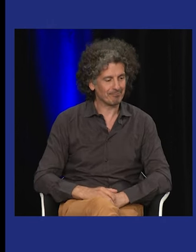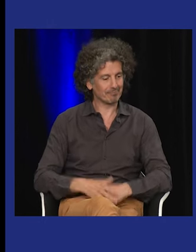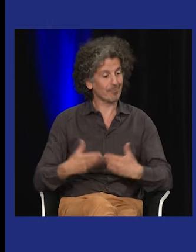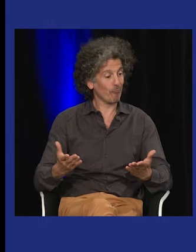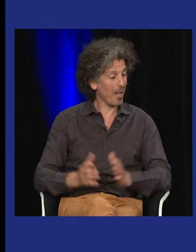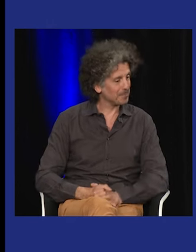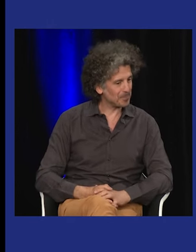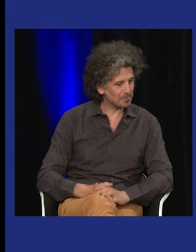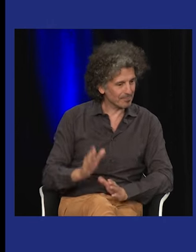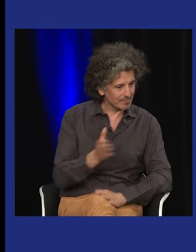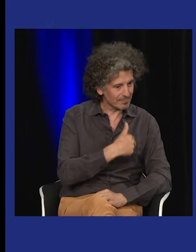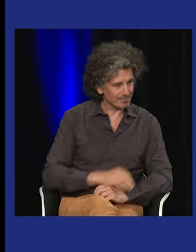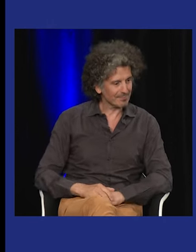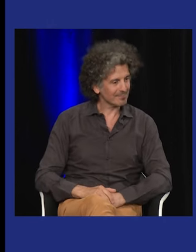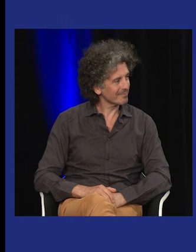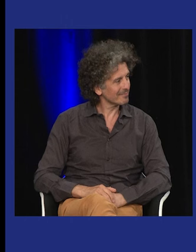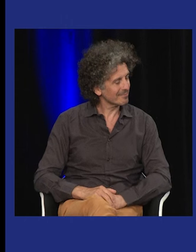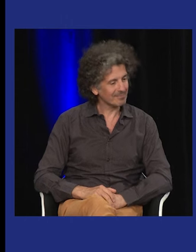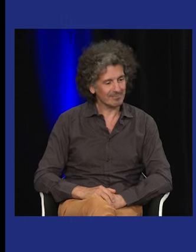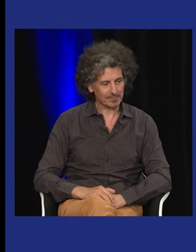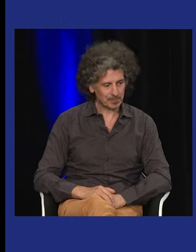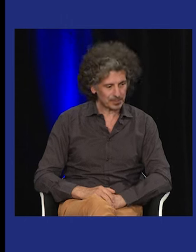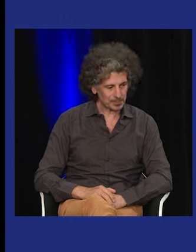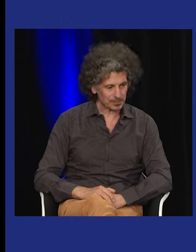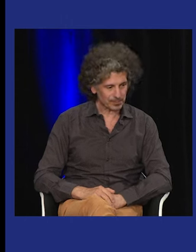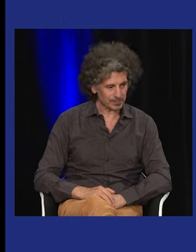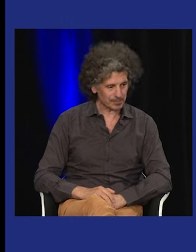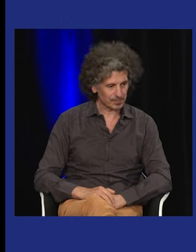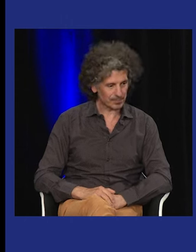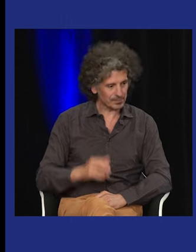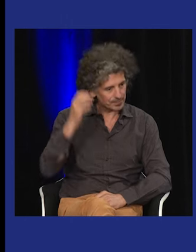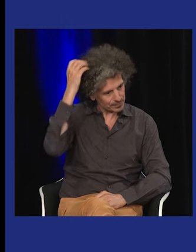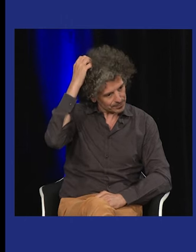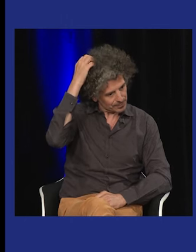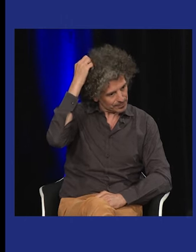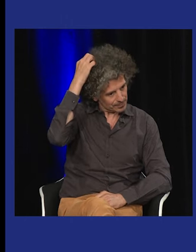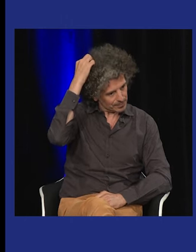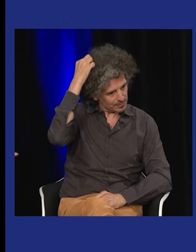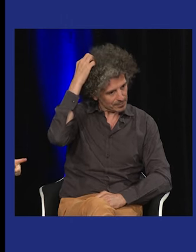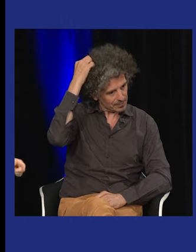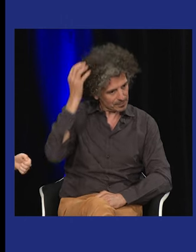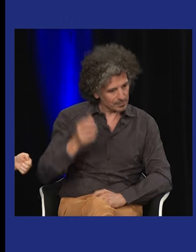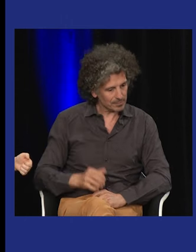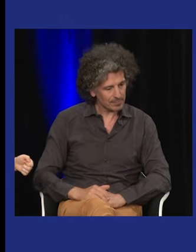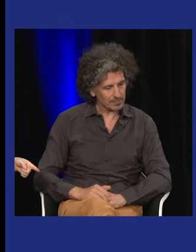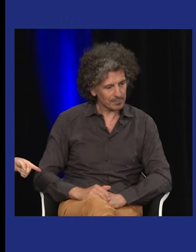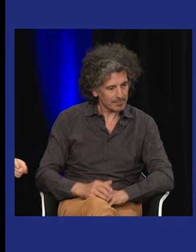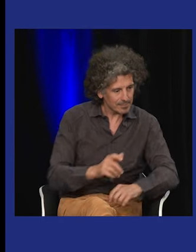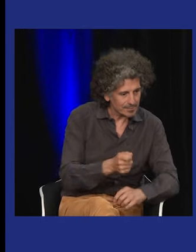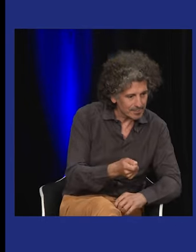vous montrer des exemples par la suite de ces représentations de la langue des signes dans l'art, et notamment en peinture.